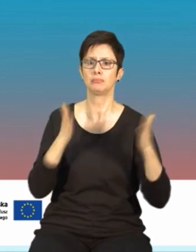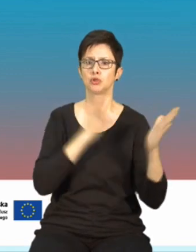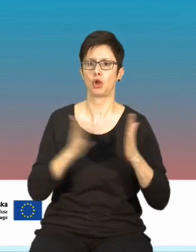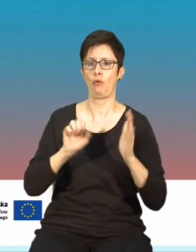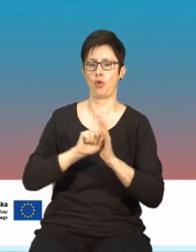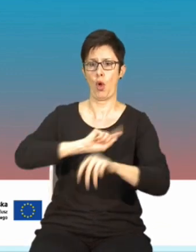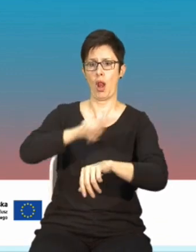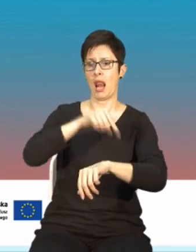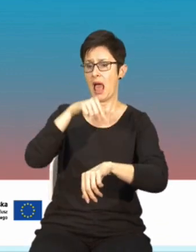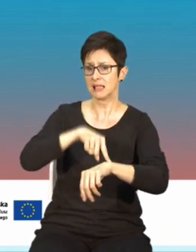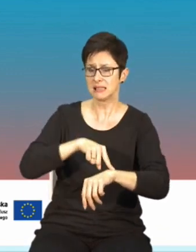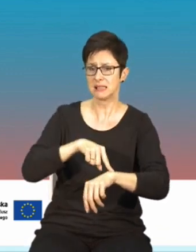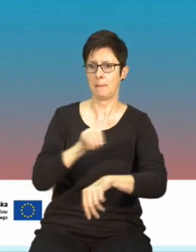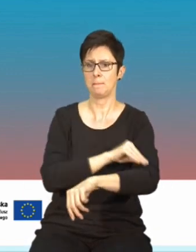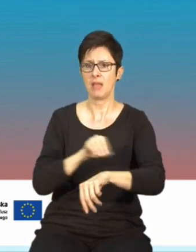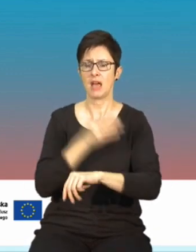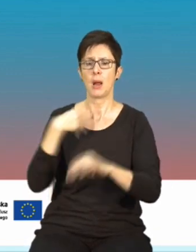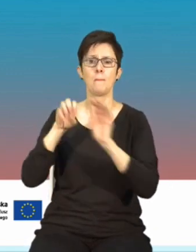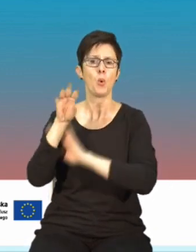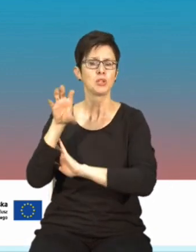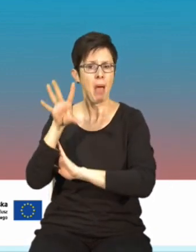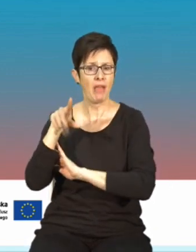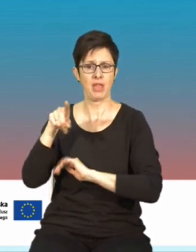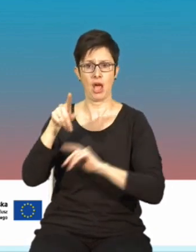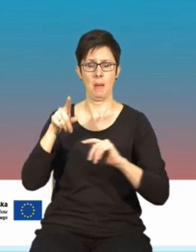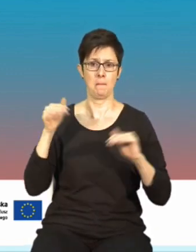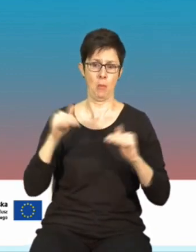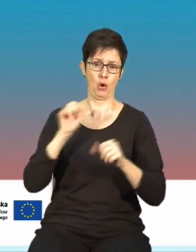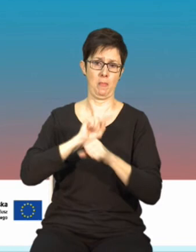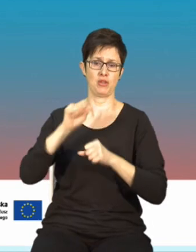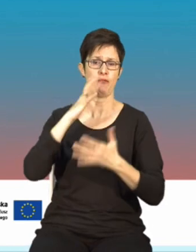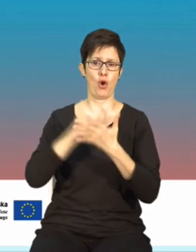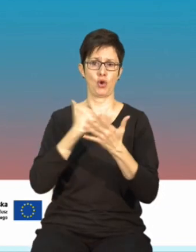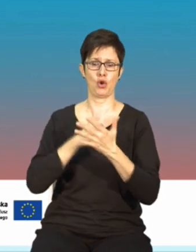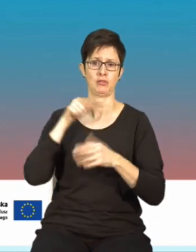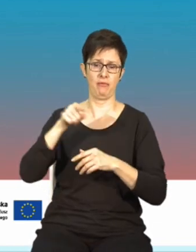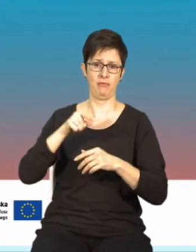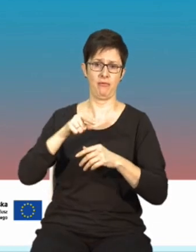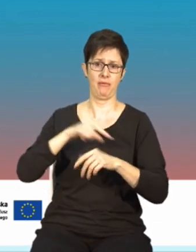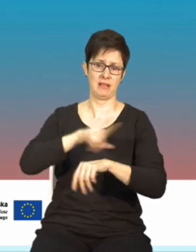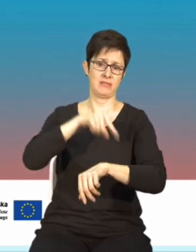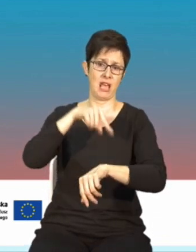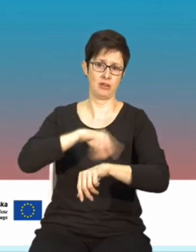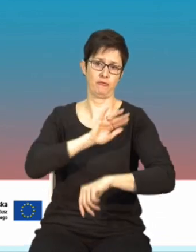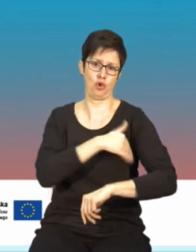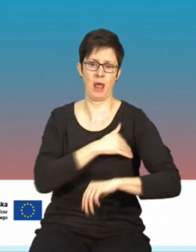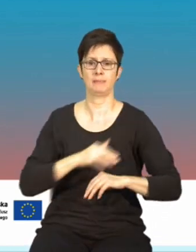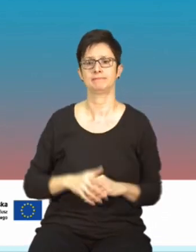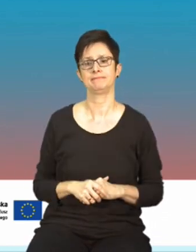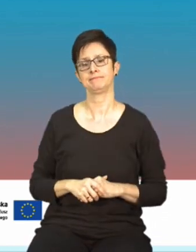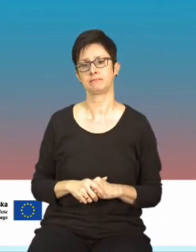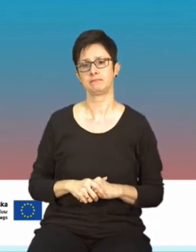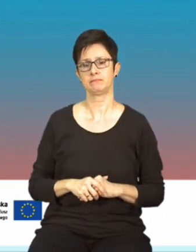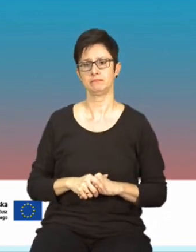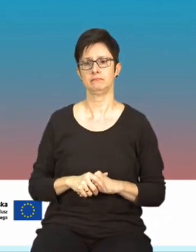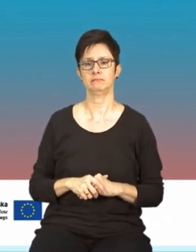materiały multimedialne, które będą mogły być wykorzystywane podczas takich zajęć, po